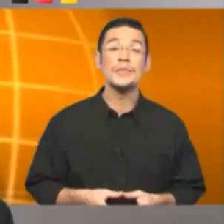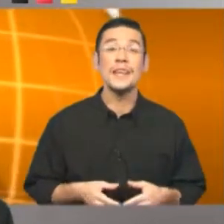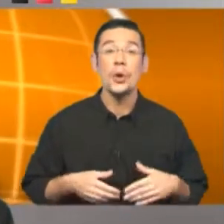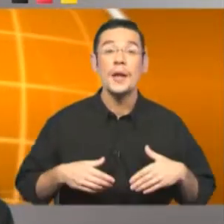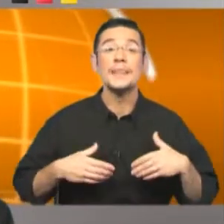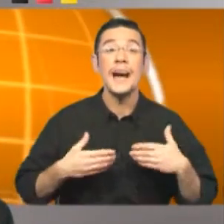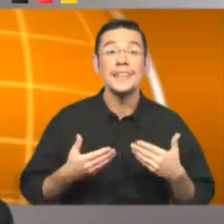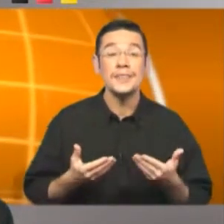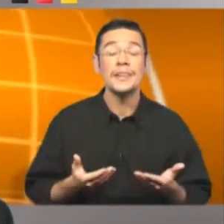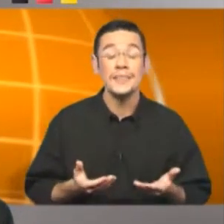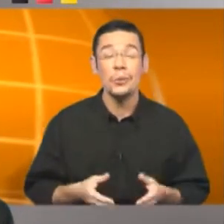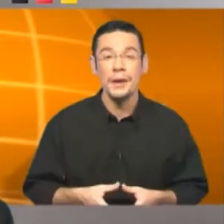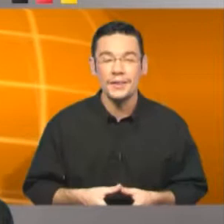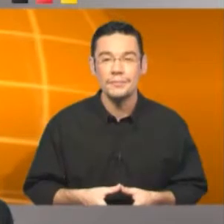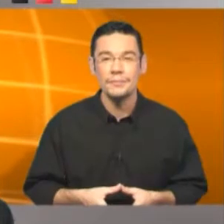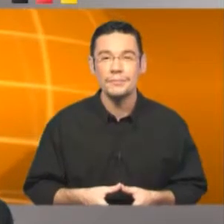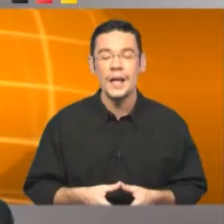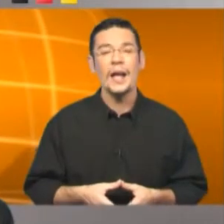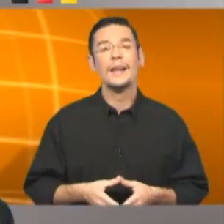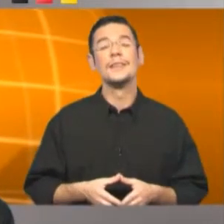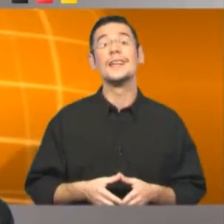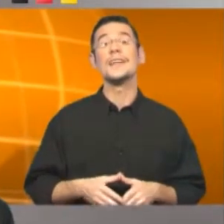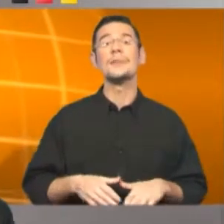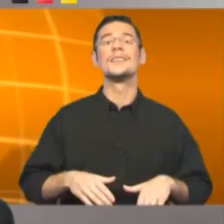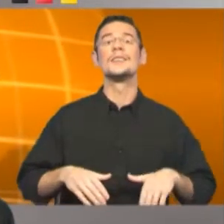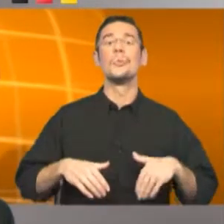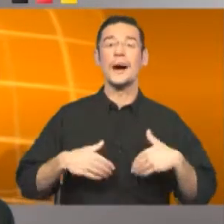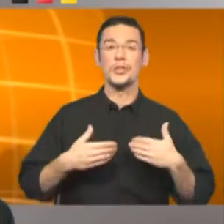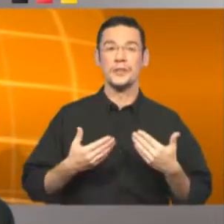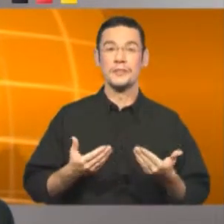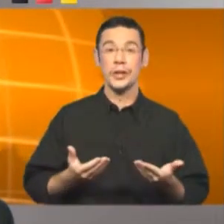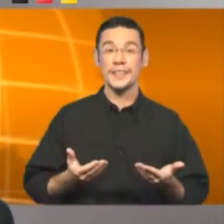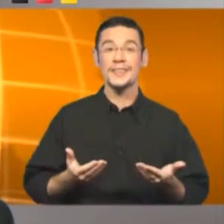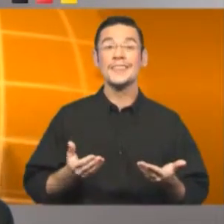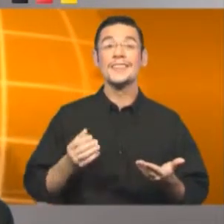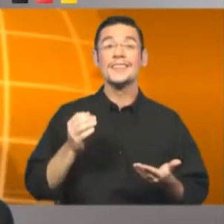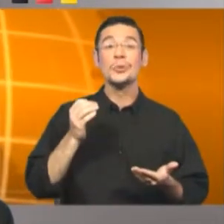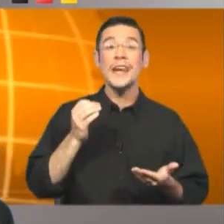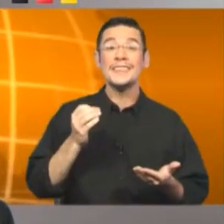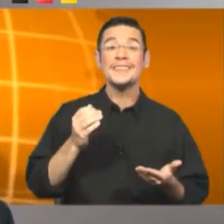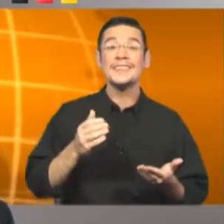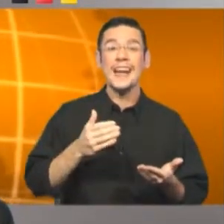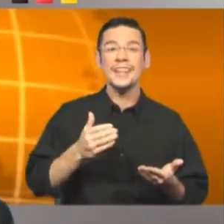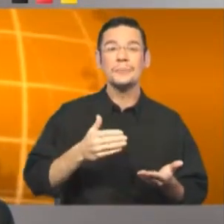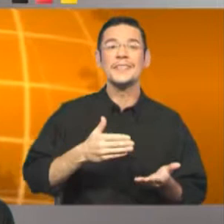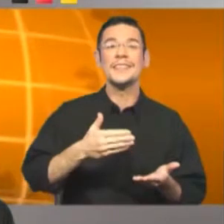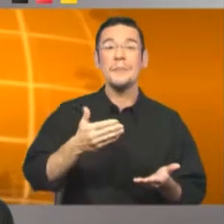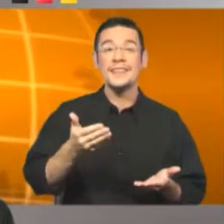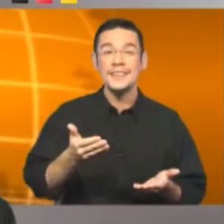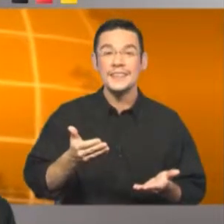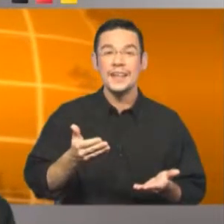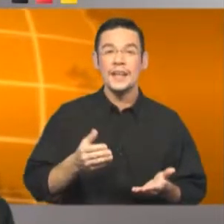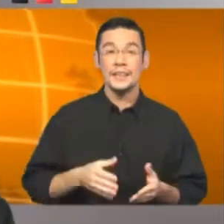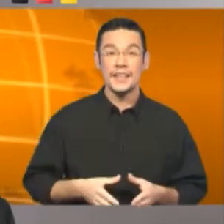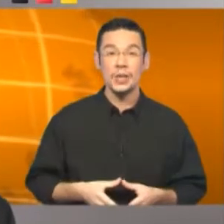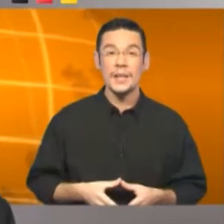sollten uns dennoch mit einigen vertraut machen. Da gibt es zum Beispiel Wörter. Oder zunächst die Sache mit dem